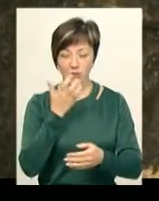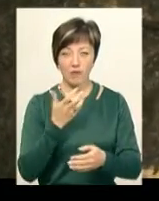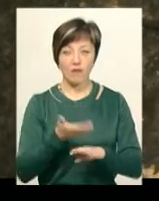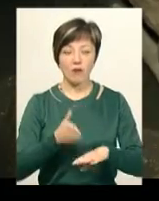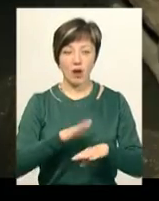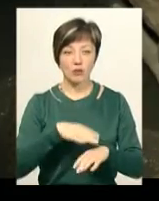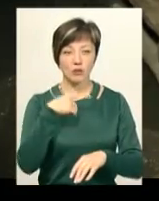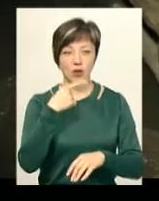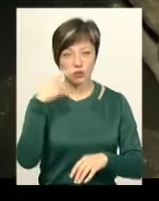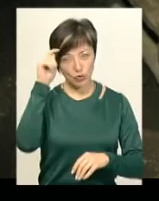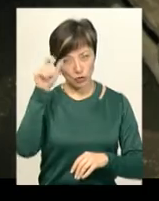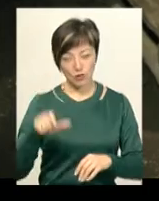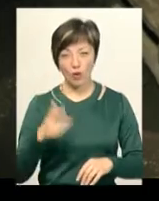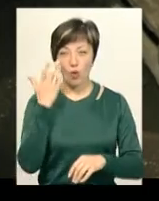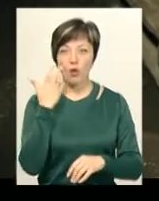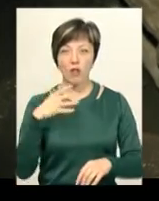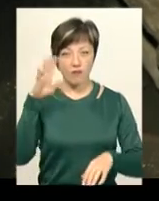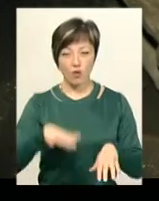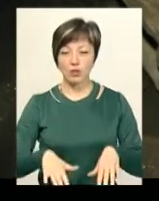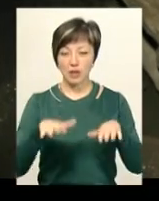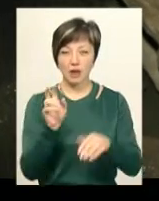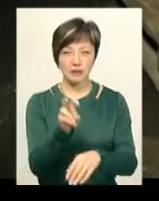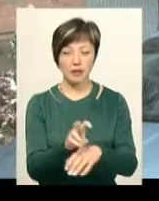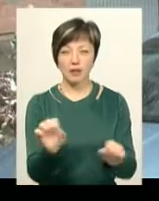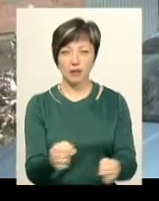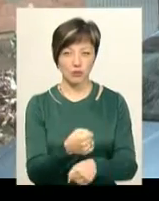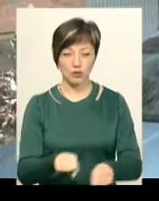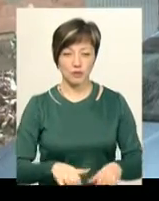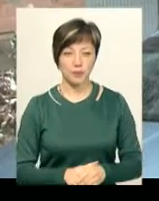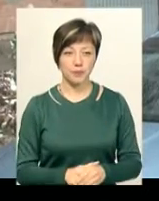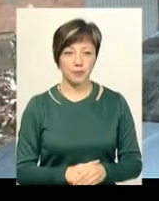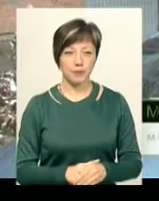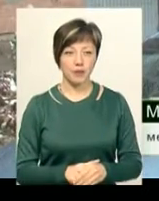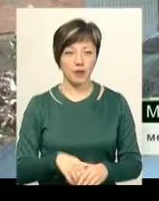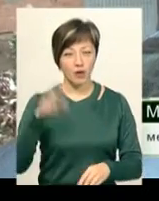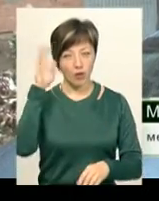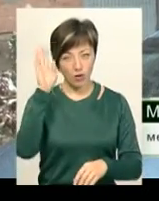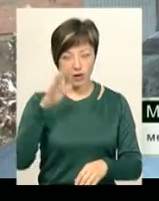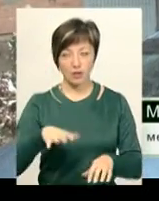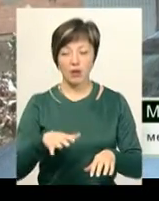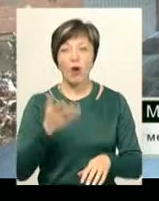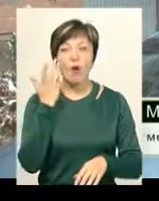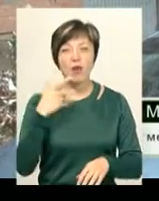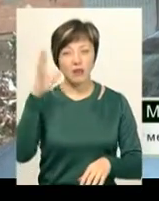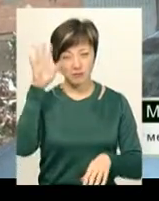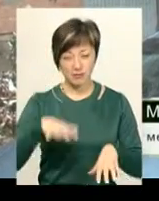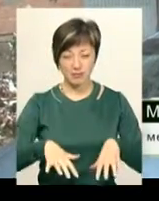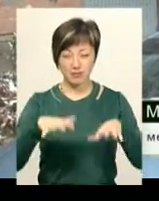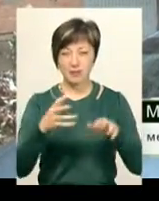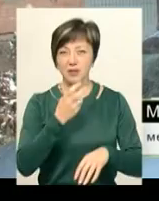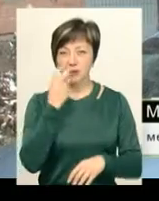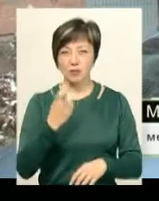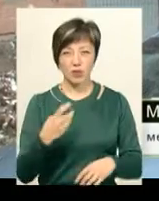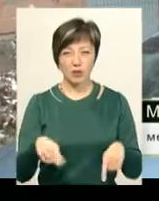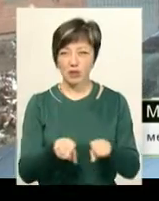важко, каже Михайло Грачевський. Коли стоїть вода, туди дійти неможливо. Коли дече каналізація, то запах сморід